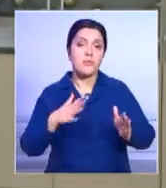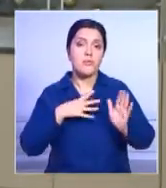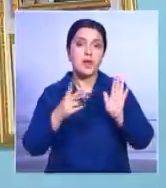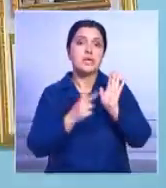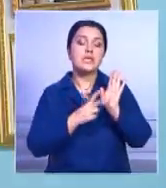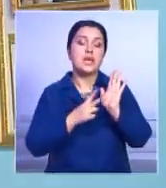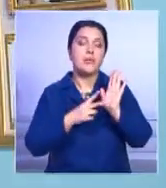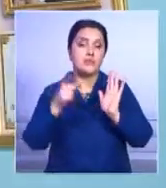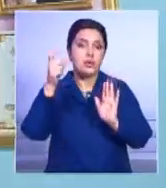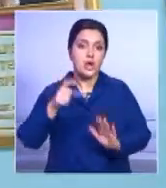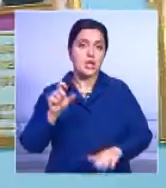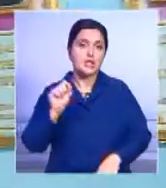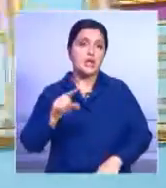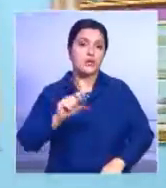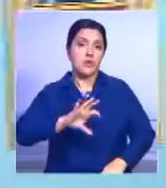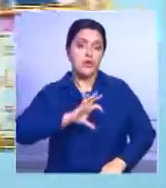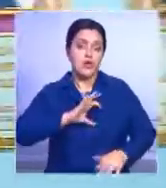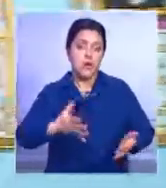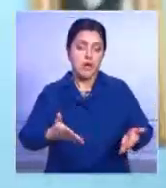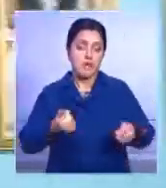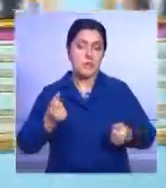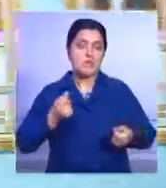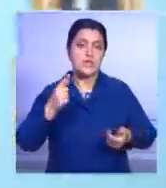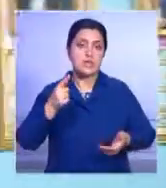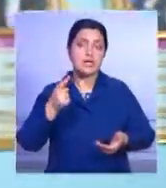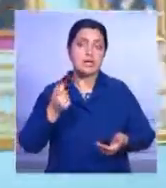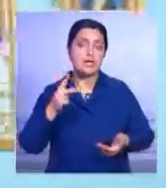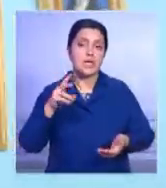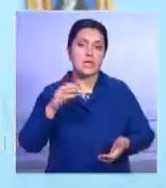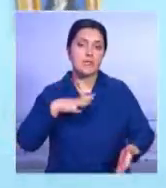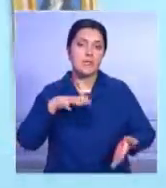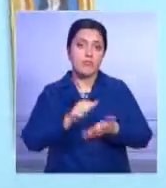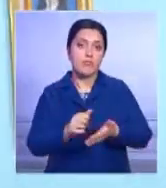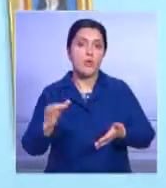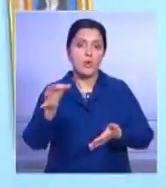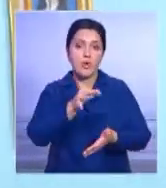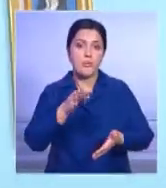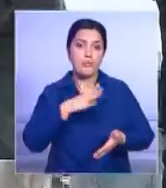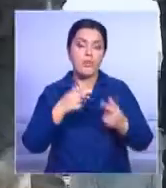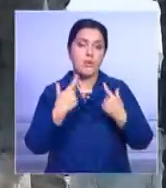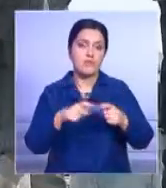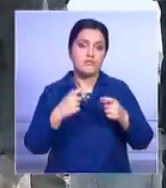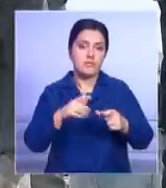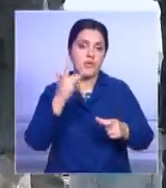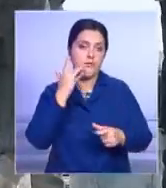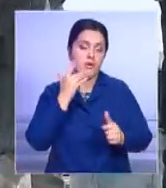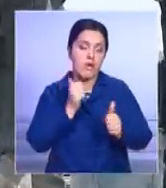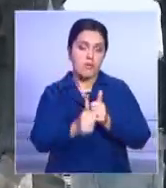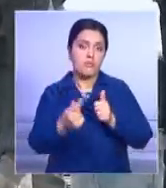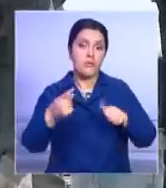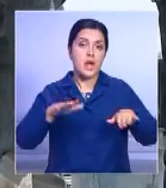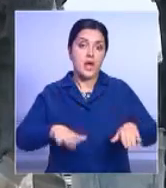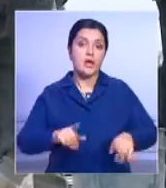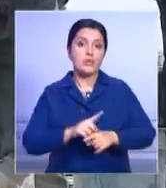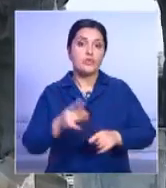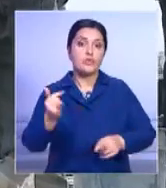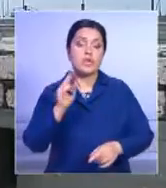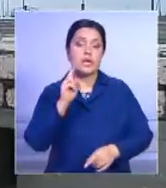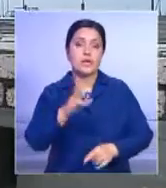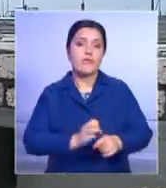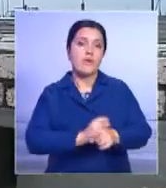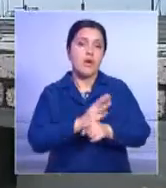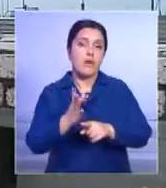звания «Алтенбельге». Несколько лет школа занимала лидирующие места в области по сдаче ЕНТ. Активно ведется здесь и жилищное